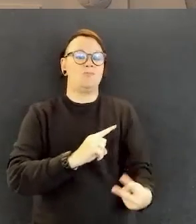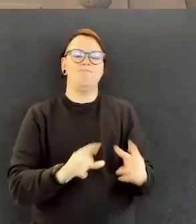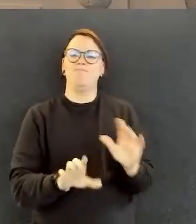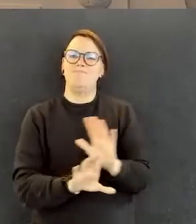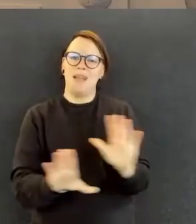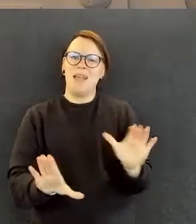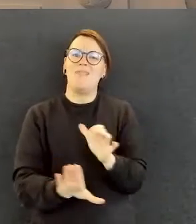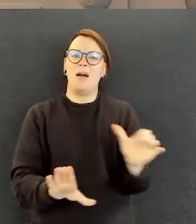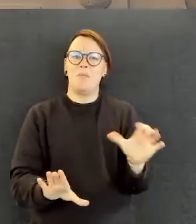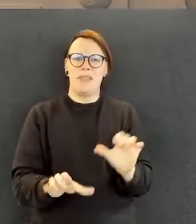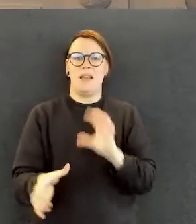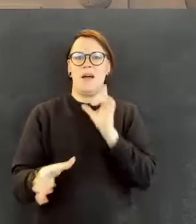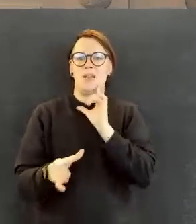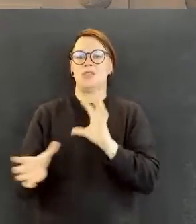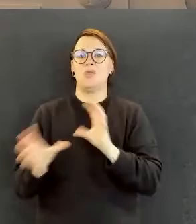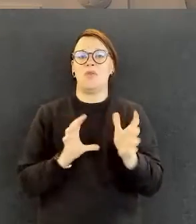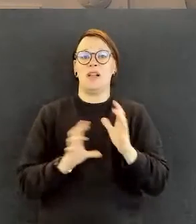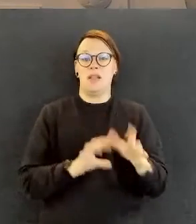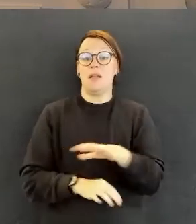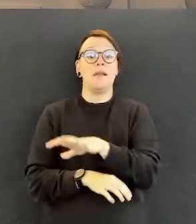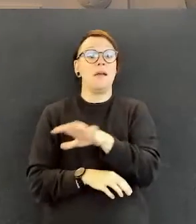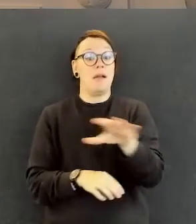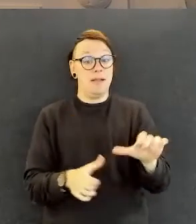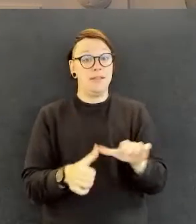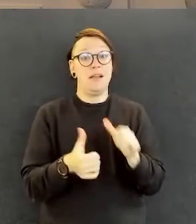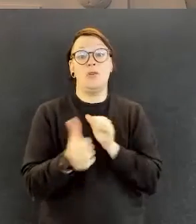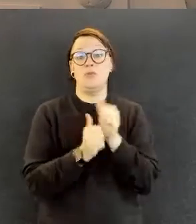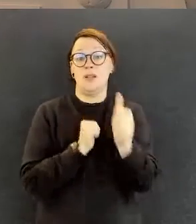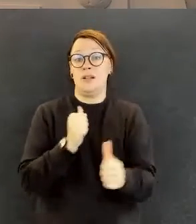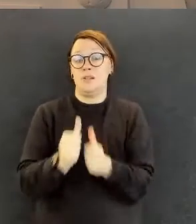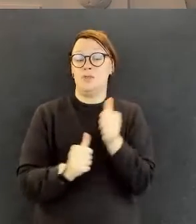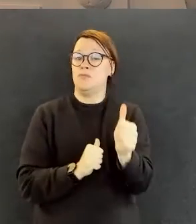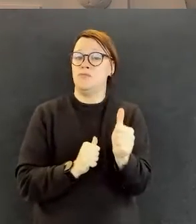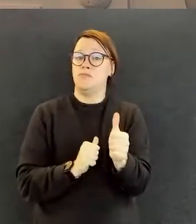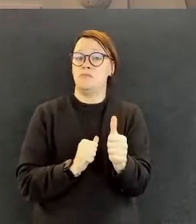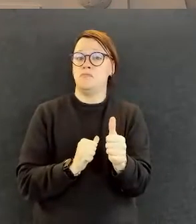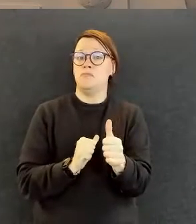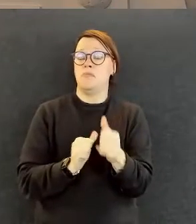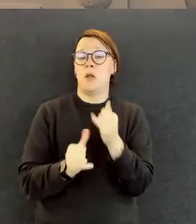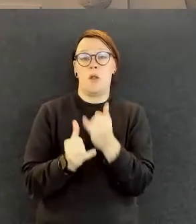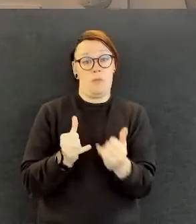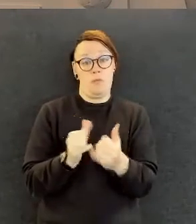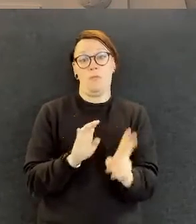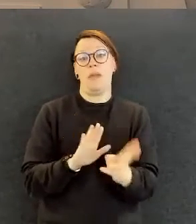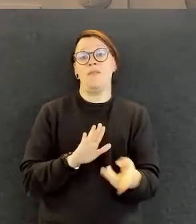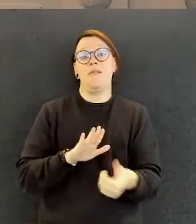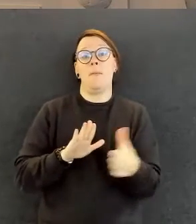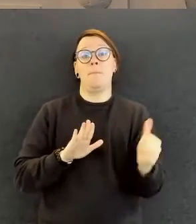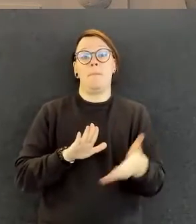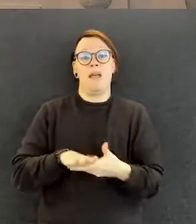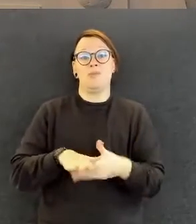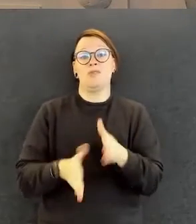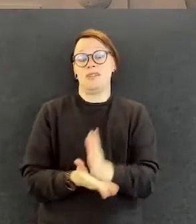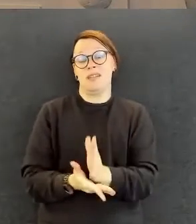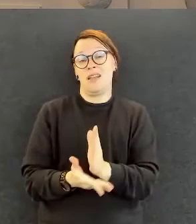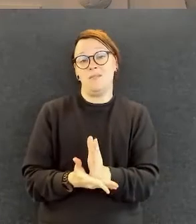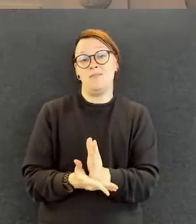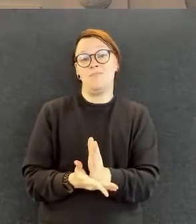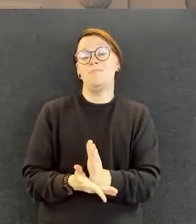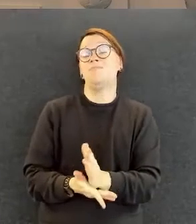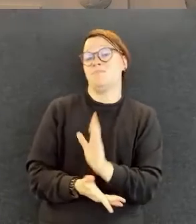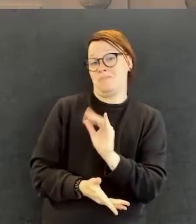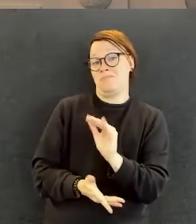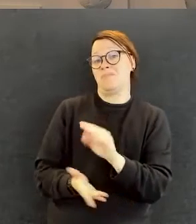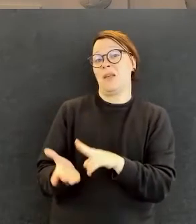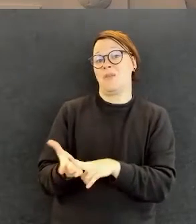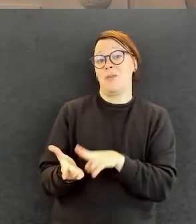kaikki tehdä soveltaen. Tämä on tavallaan ihan perusasioita lopulta. Juuri näin. Ei me sen kummallisemman